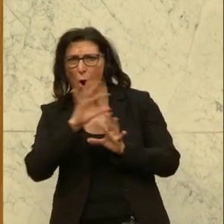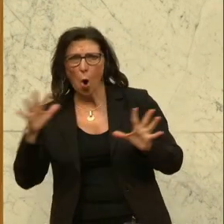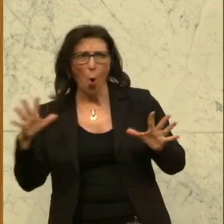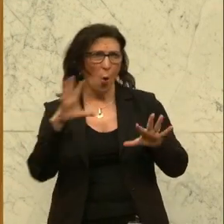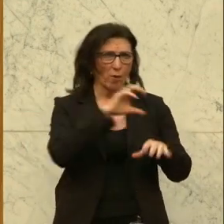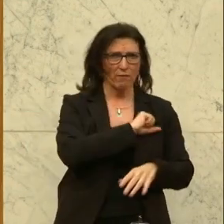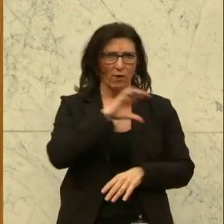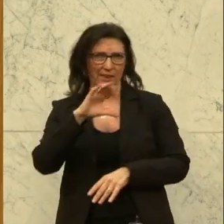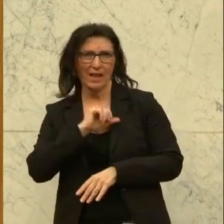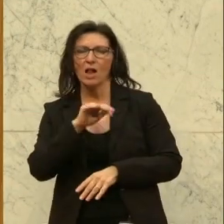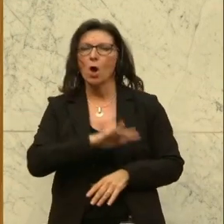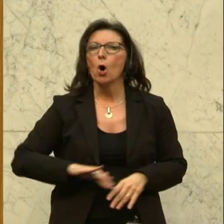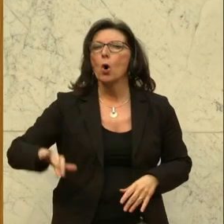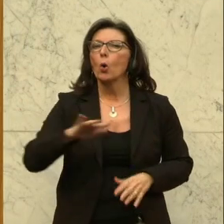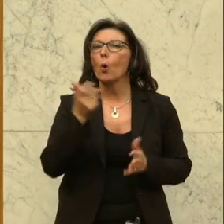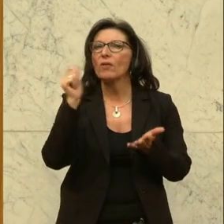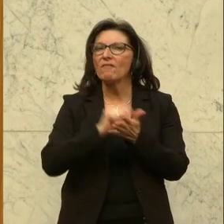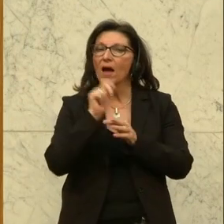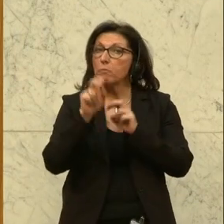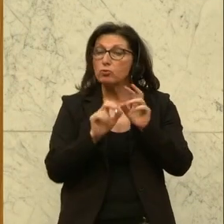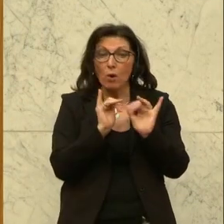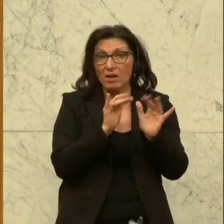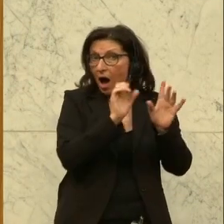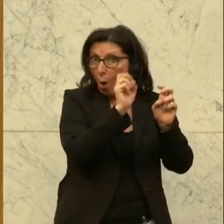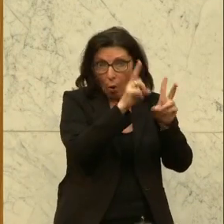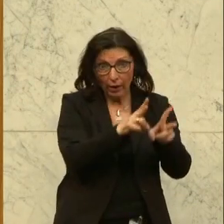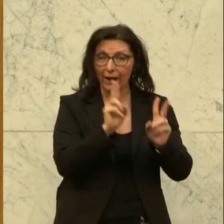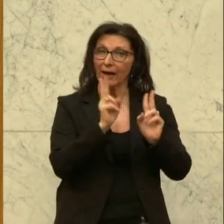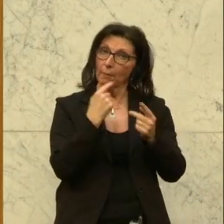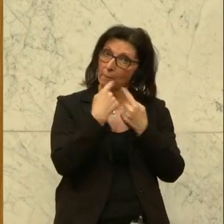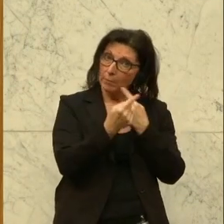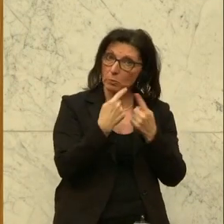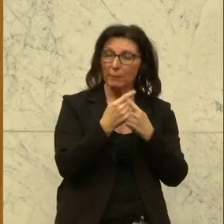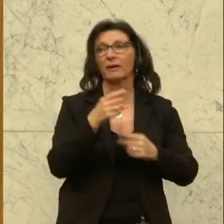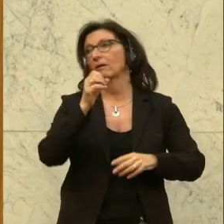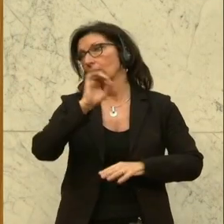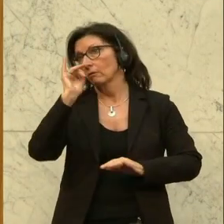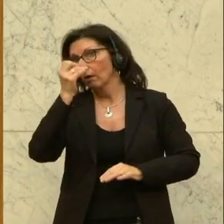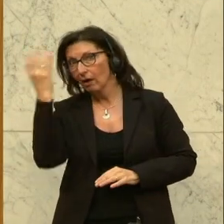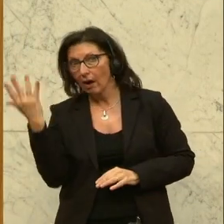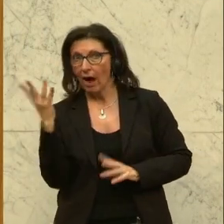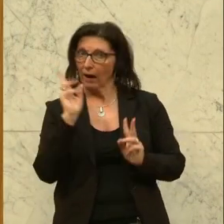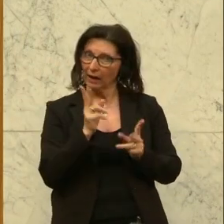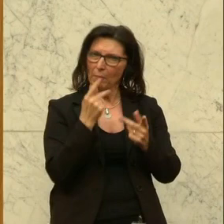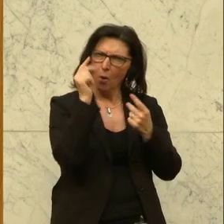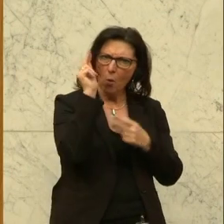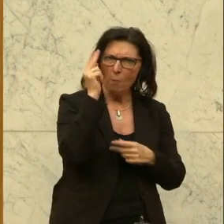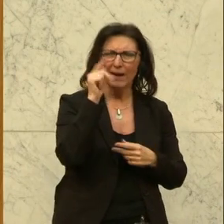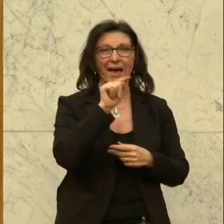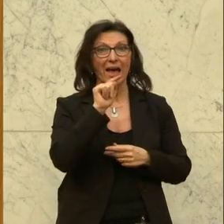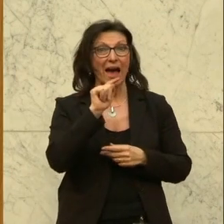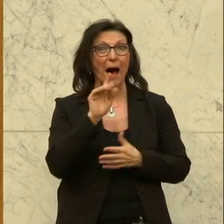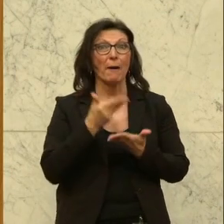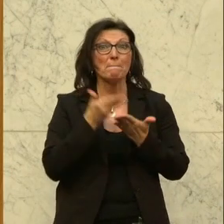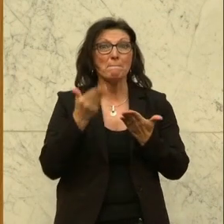Grunderwerbsteuer ist ein Thema, darüber kann man reden. Und auch hier muss man sagen, natürlich können wir darüber reden. Aber hier brennt es. Bei den